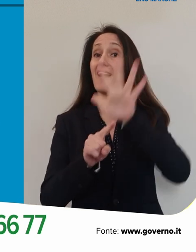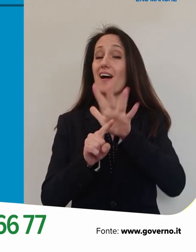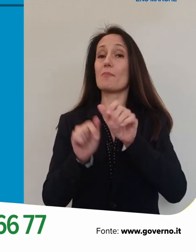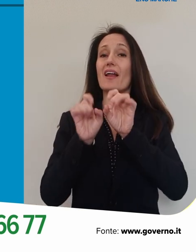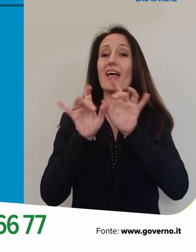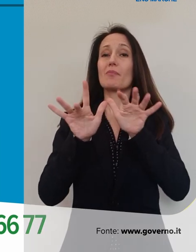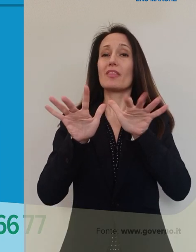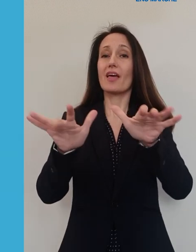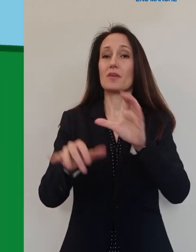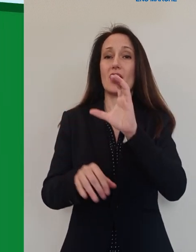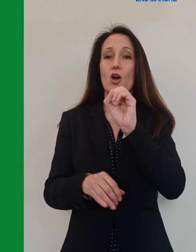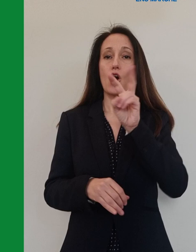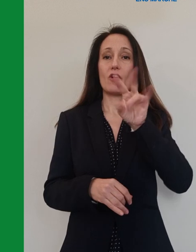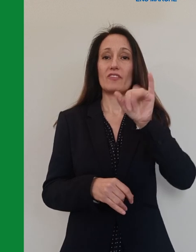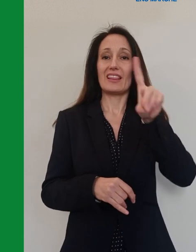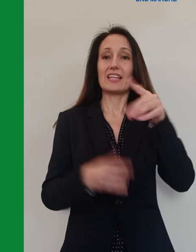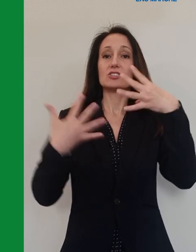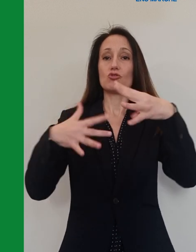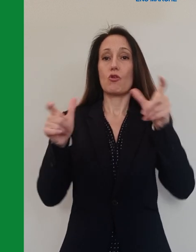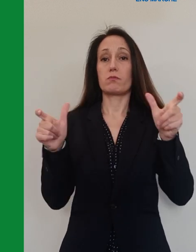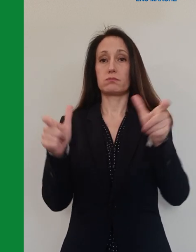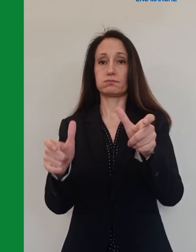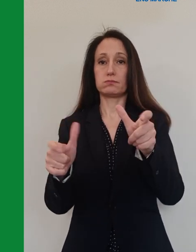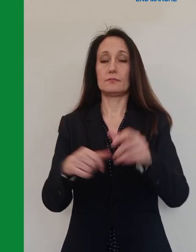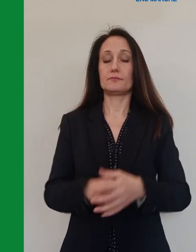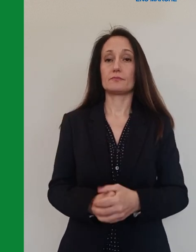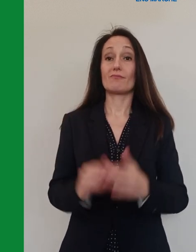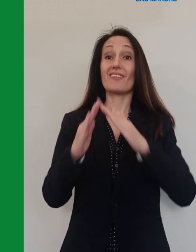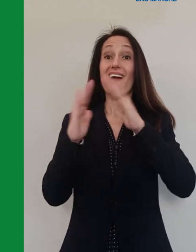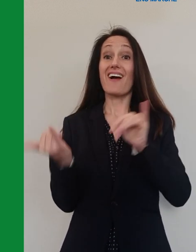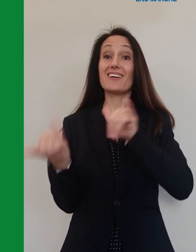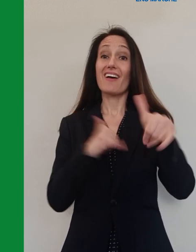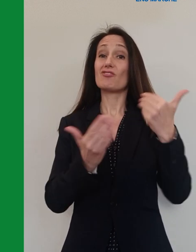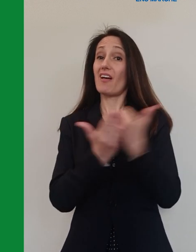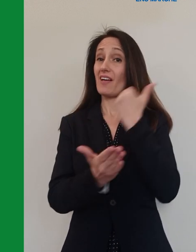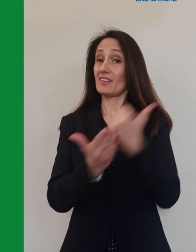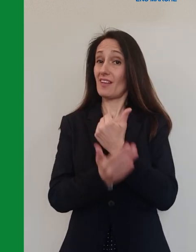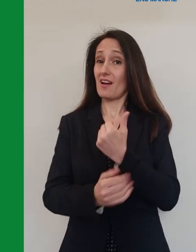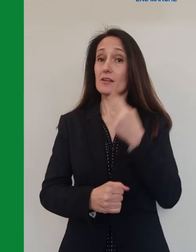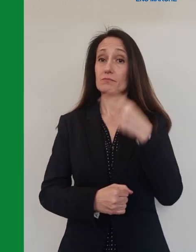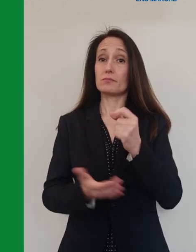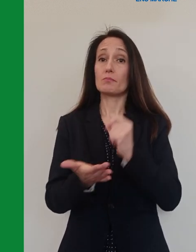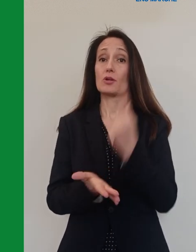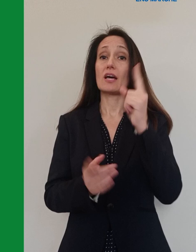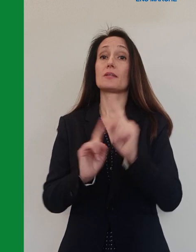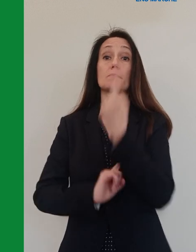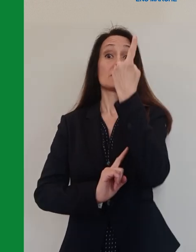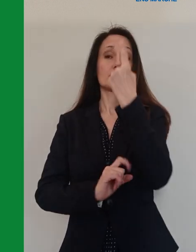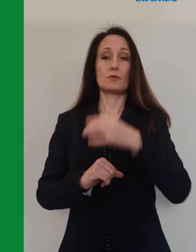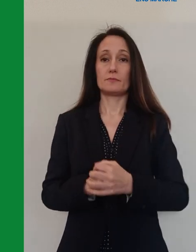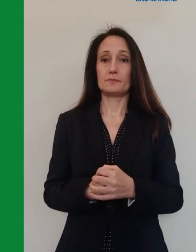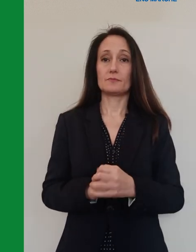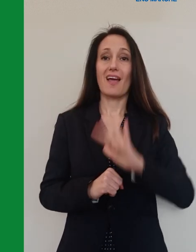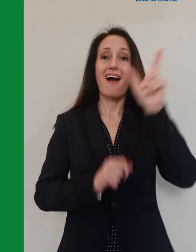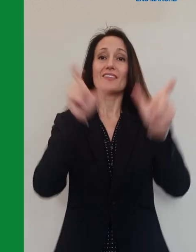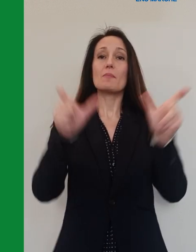-19. Evita di uscire di casa, è la cosa più importante. Mantieni sempre la distanza di sicurezza